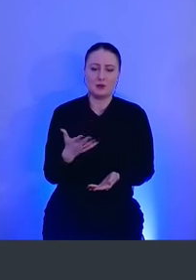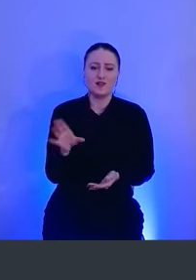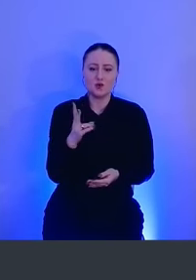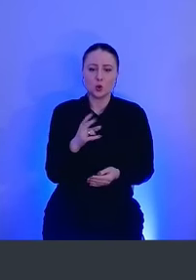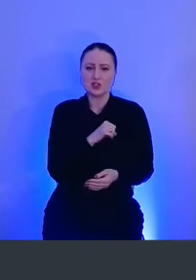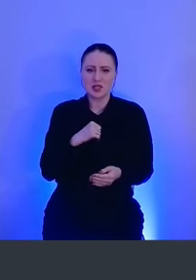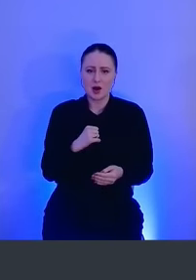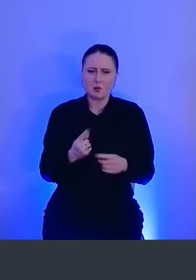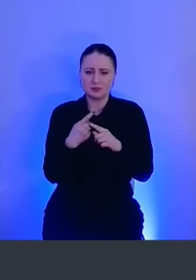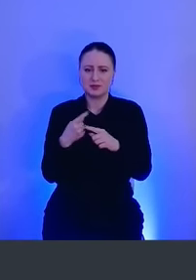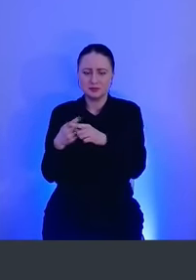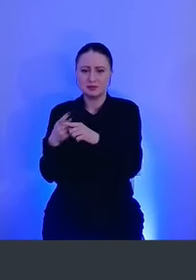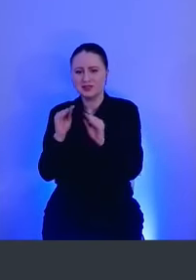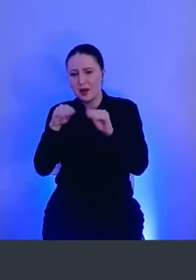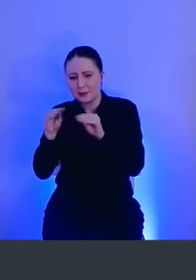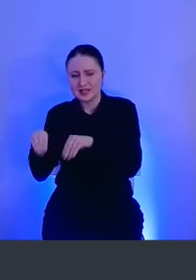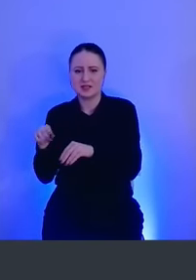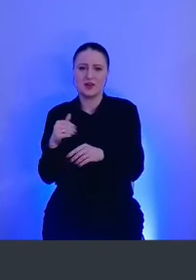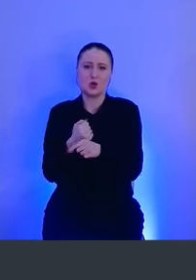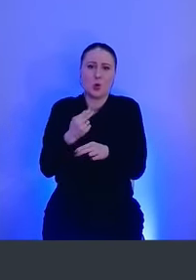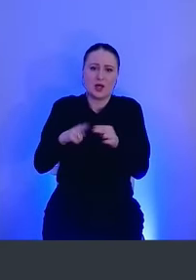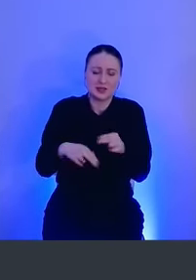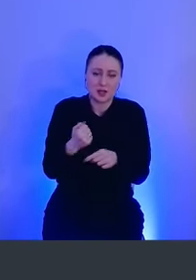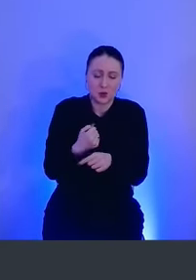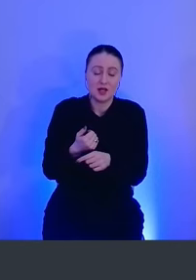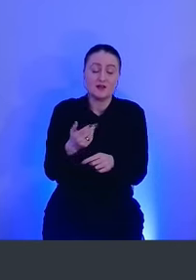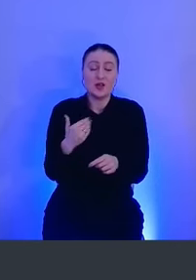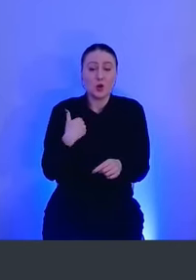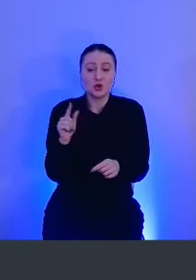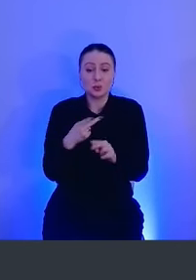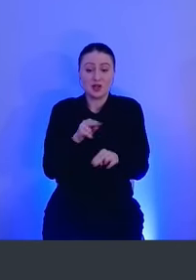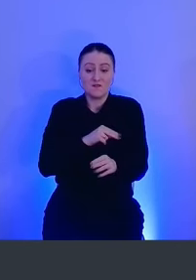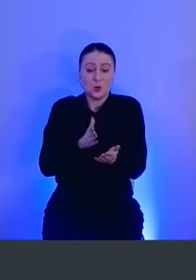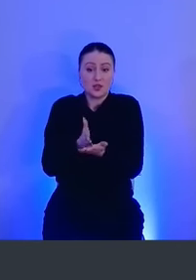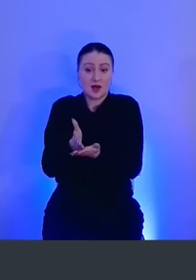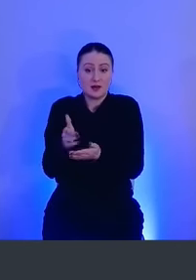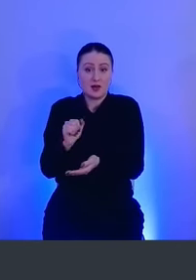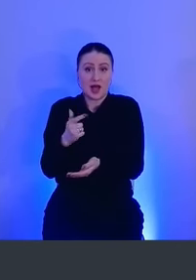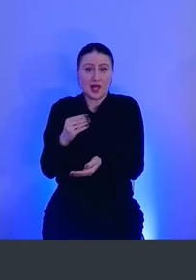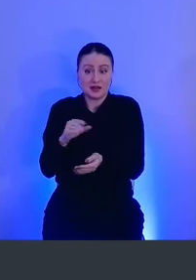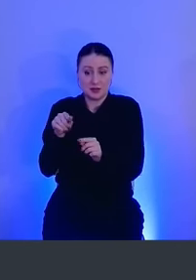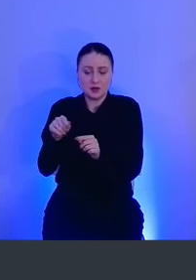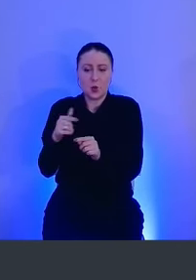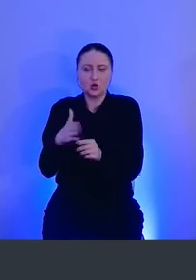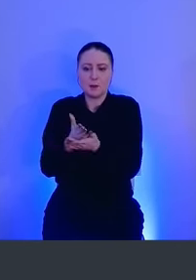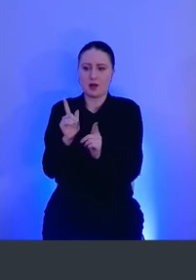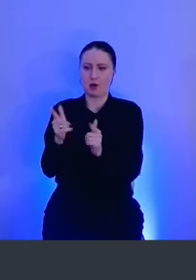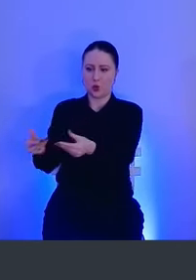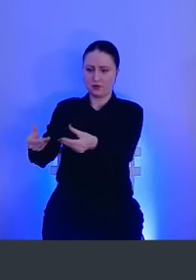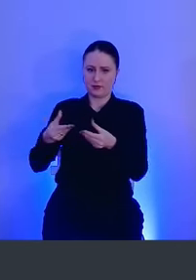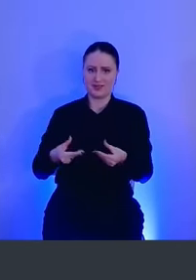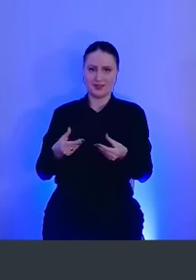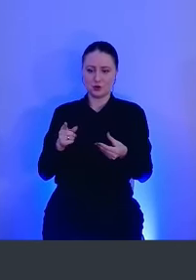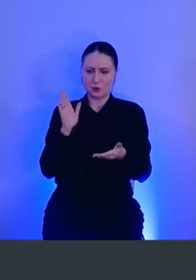дописывать самому, доделывать, и хочется вот этот функционал агента иметь из коробки, вот прямо